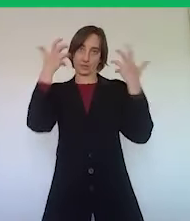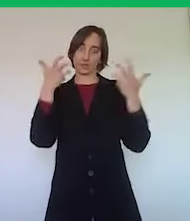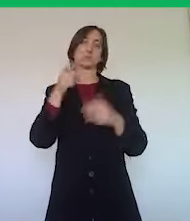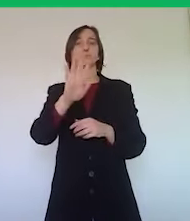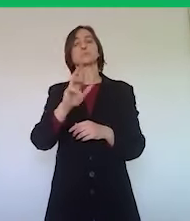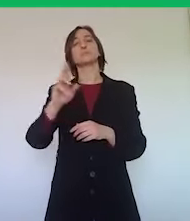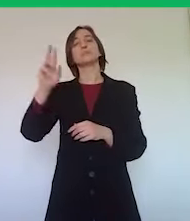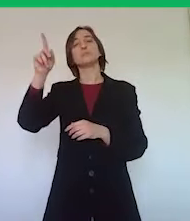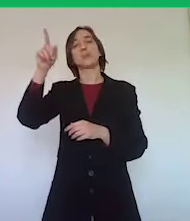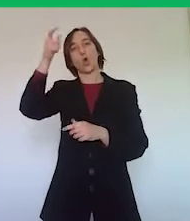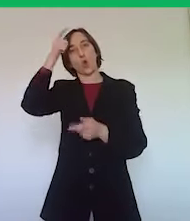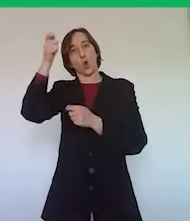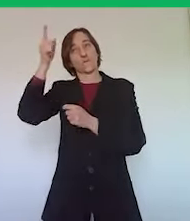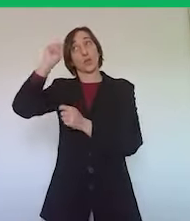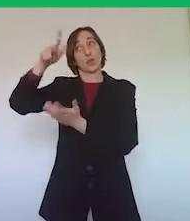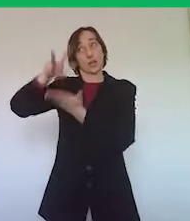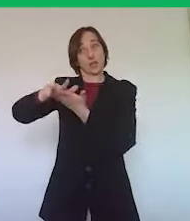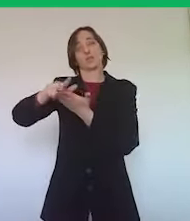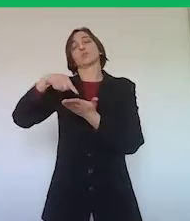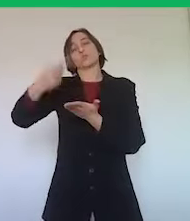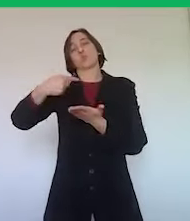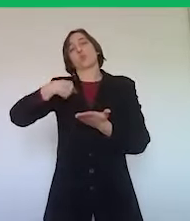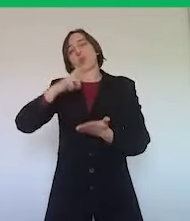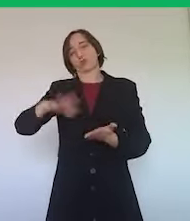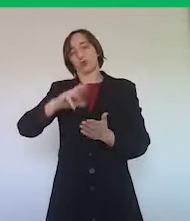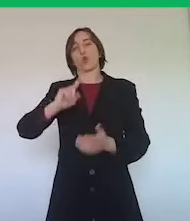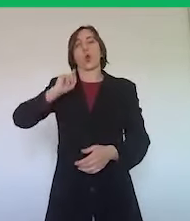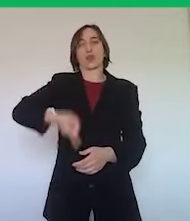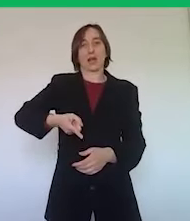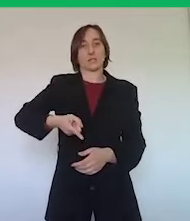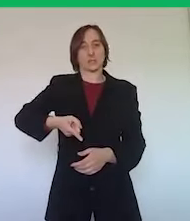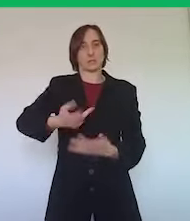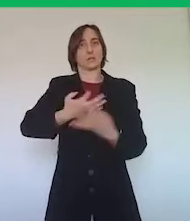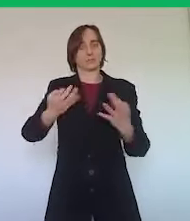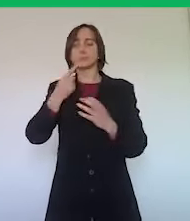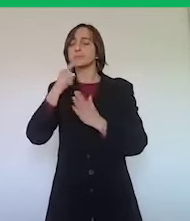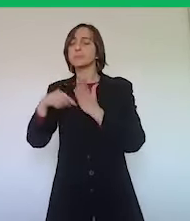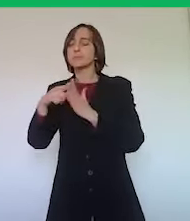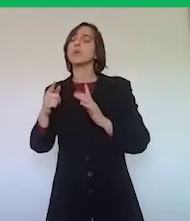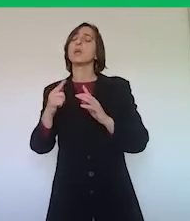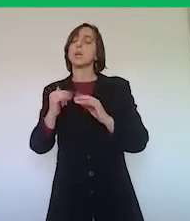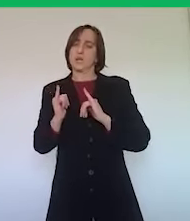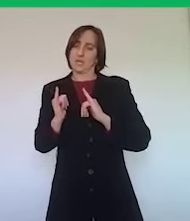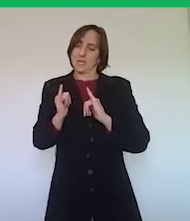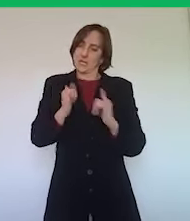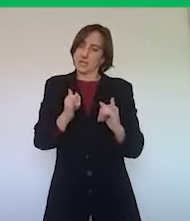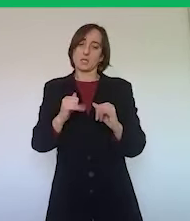decreti, quindi la Regione nelle proprie ordinanze, consentono i movimenti delle persone